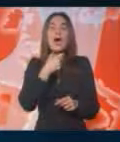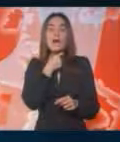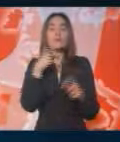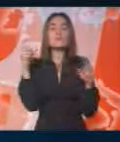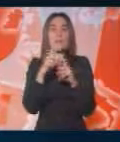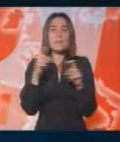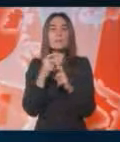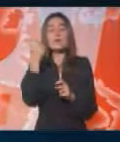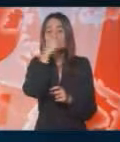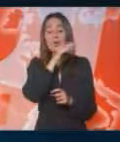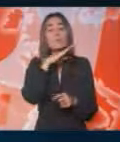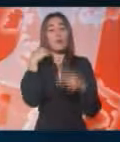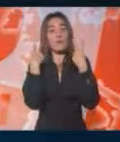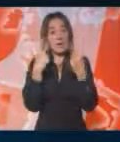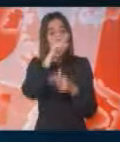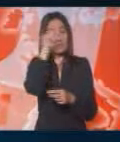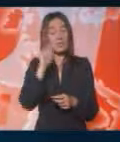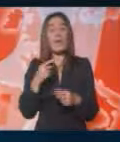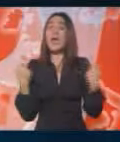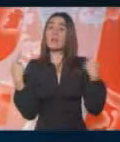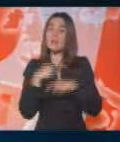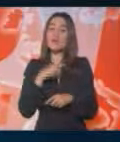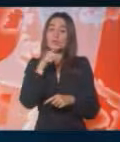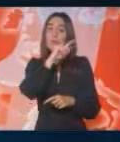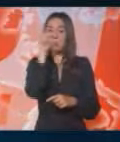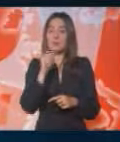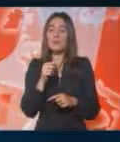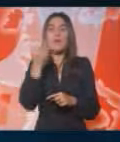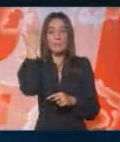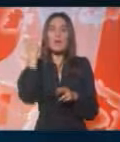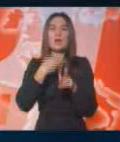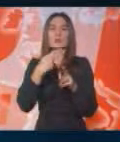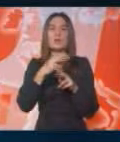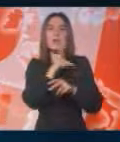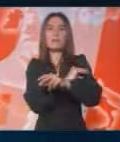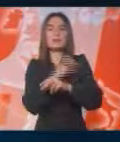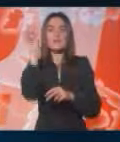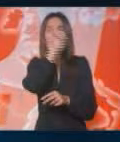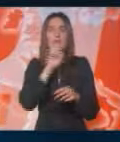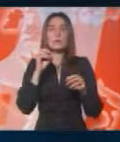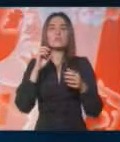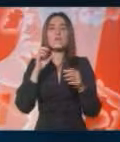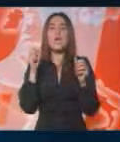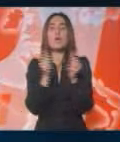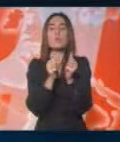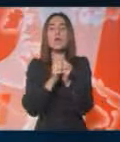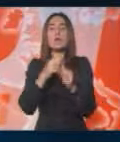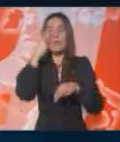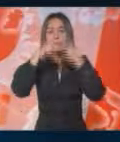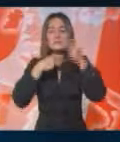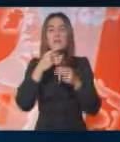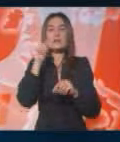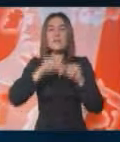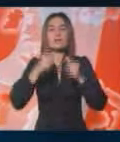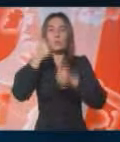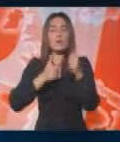septembru, što je veoma bitno pitanje, ali nažalost to pitanje će nam prej rešavati pritisak Europske unije, da komisije zaštu konkurencije